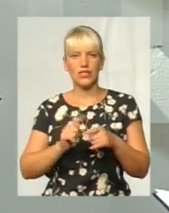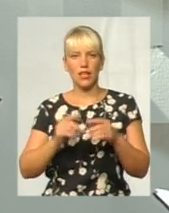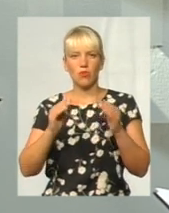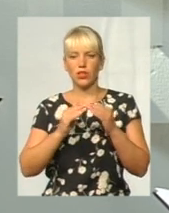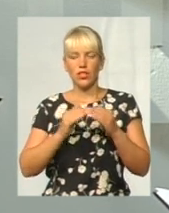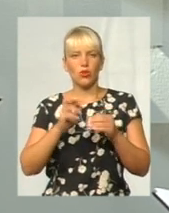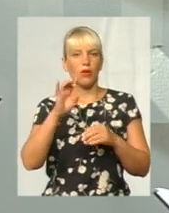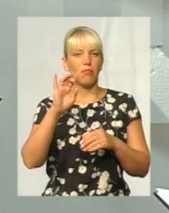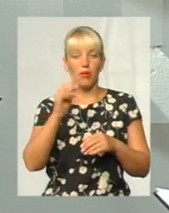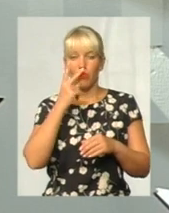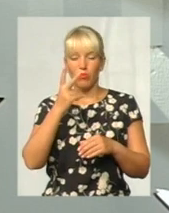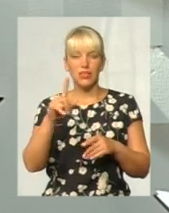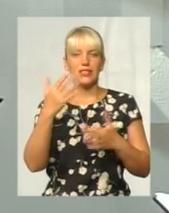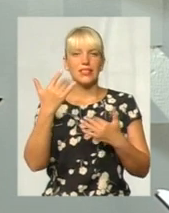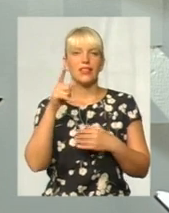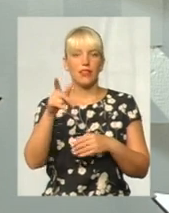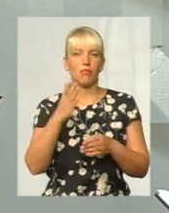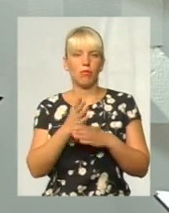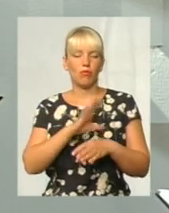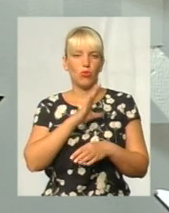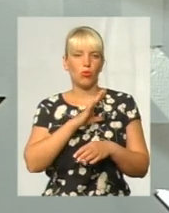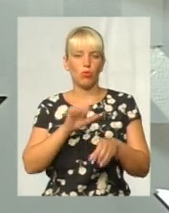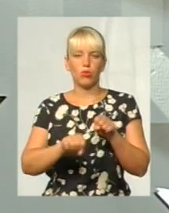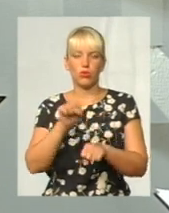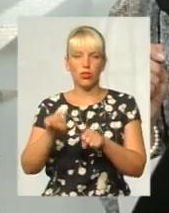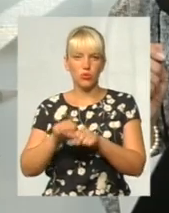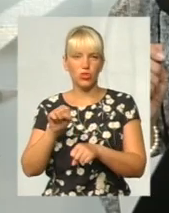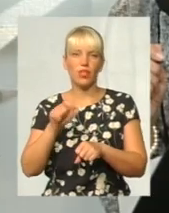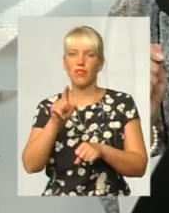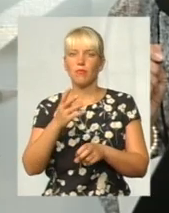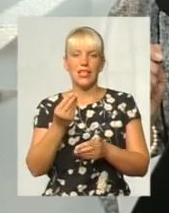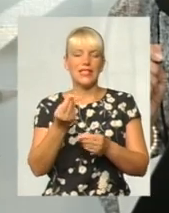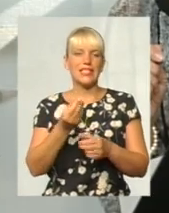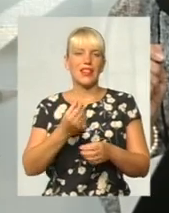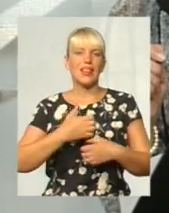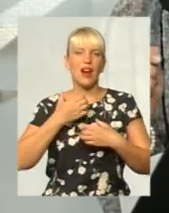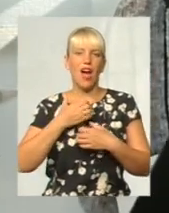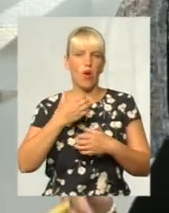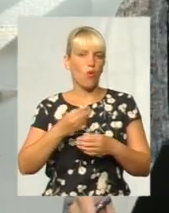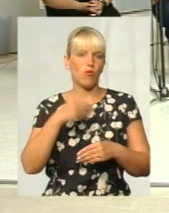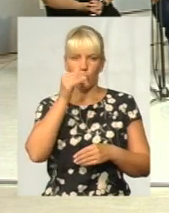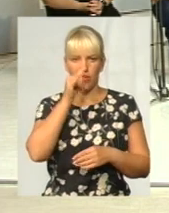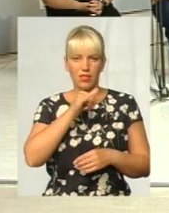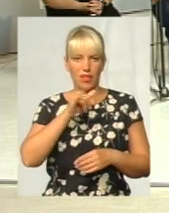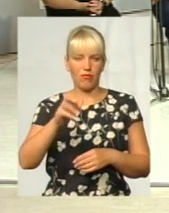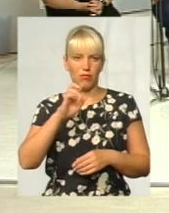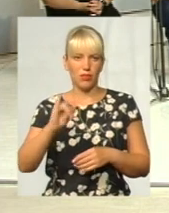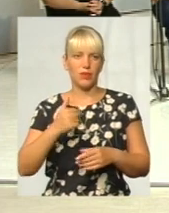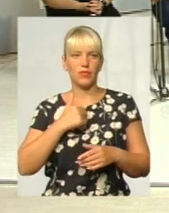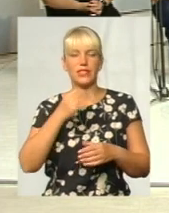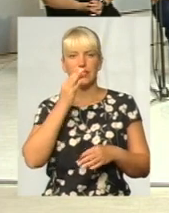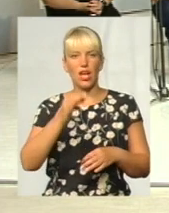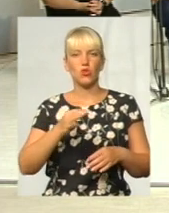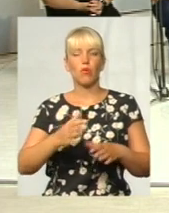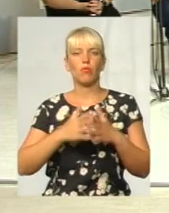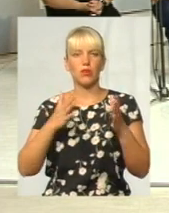будинок. Розумієте? Він би не застрахував цей будинок, якби були порушення. Скажу більше, сьогодні багато до нас звертаються за